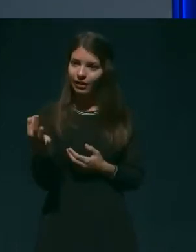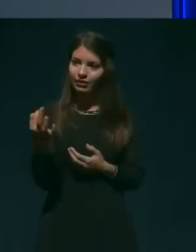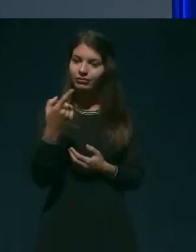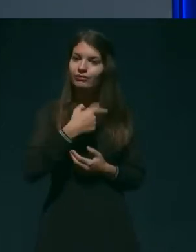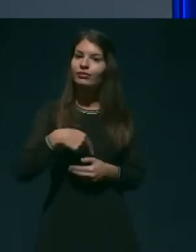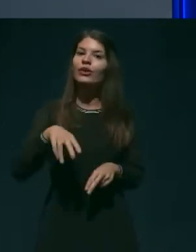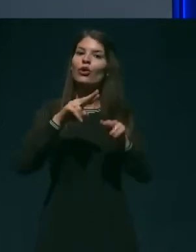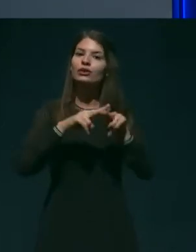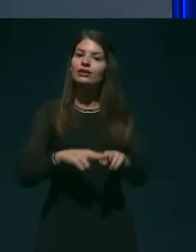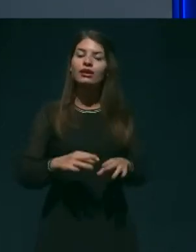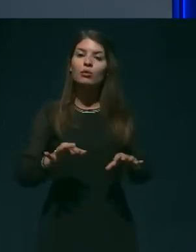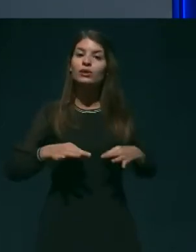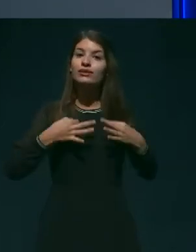zdravi in previdni še naprej.